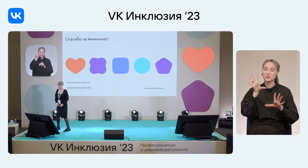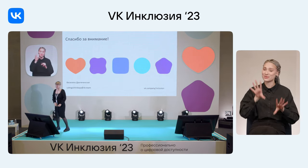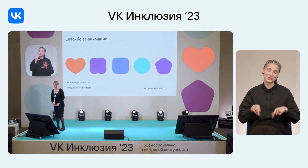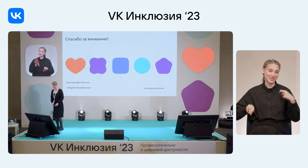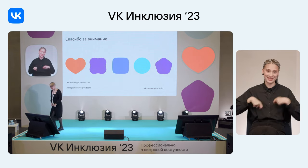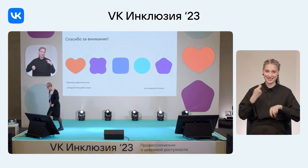Спасибо. Спасибо. Спасибо.